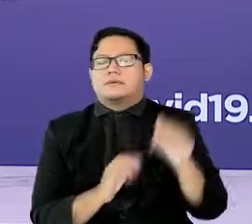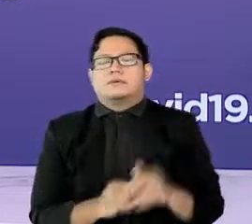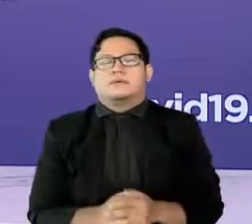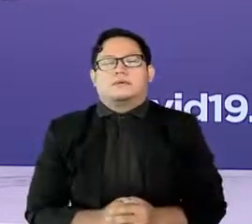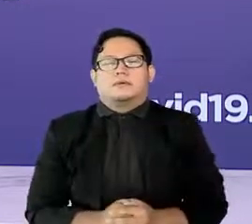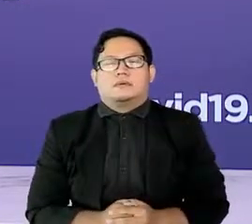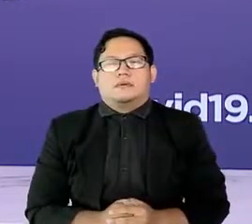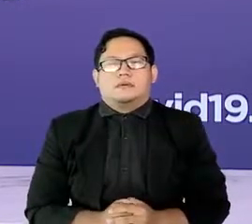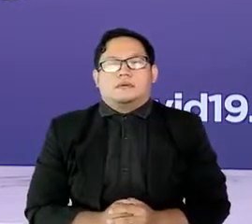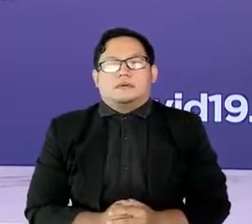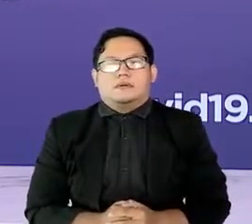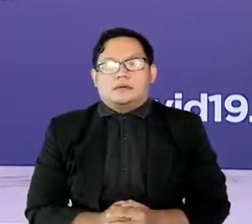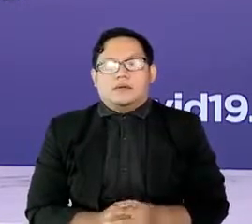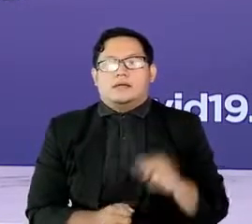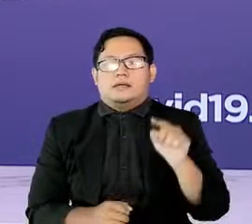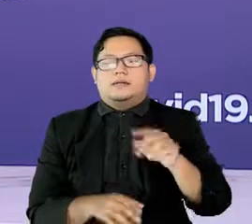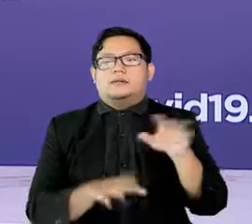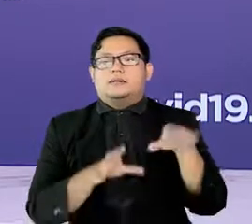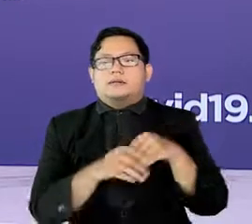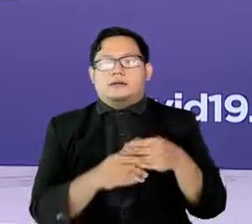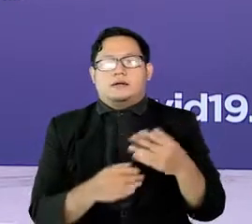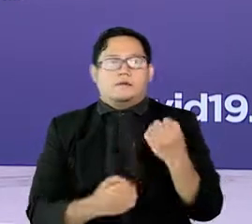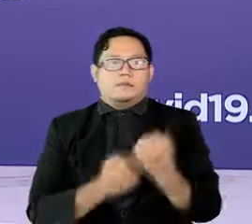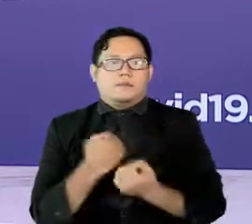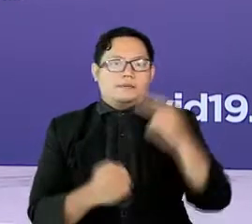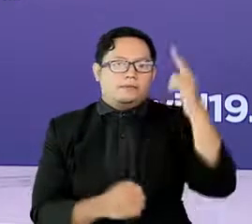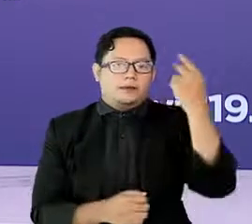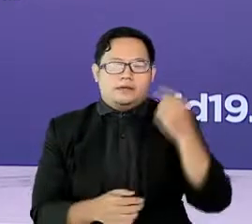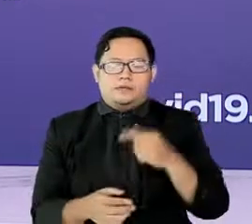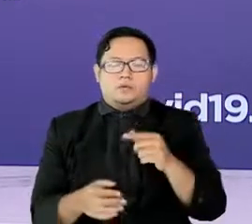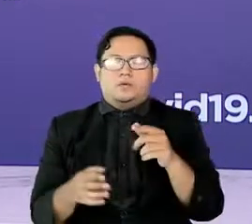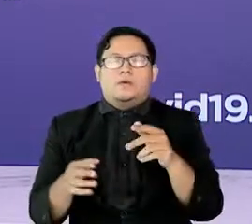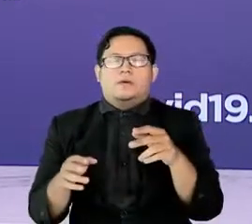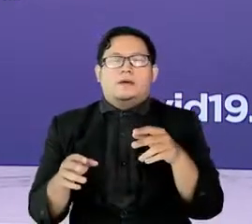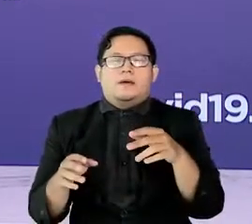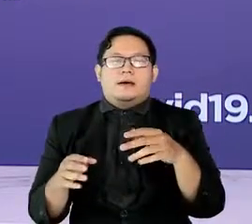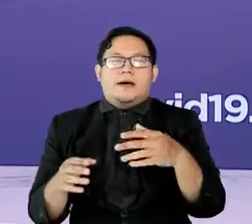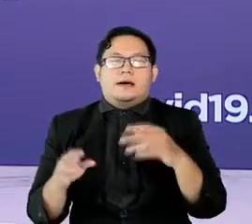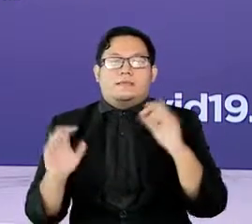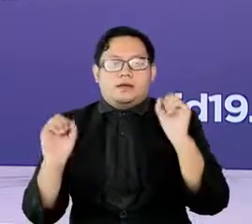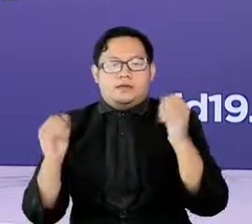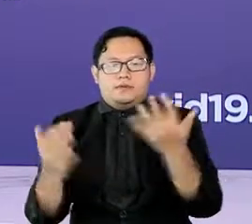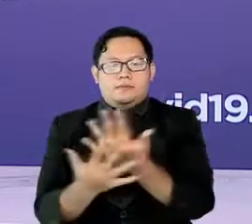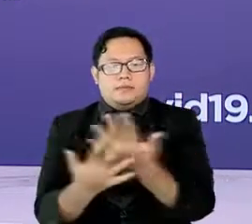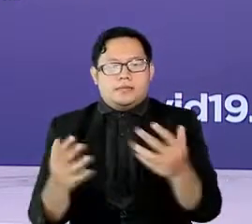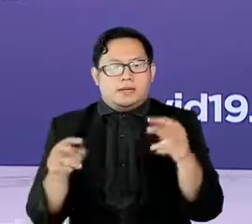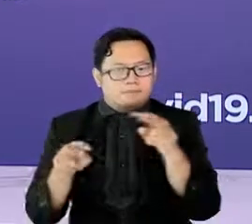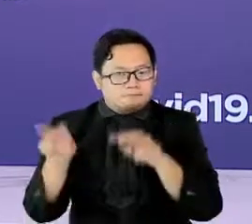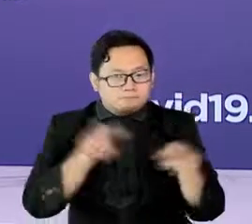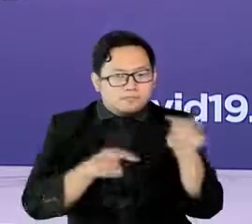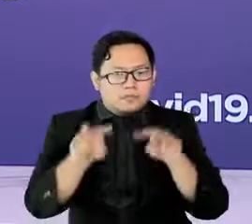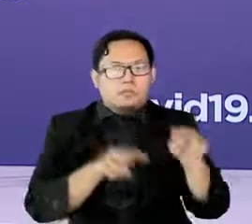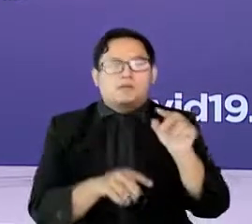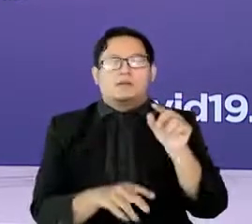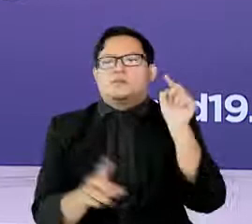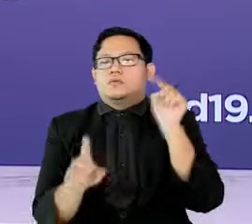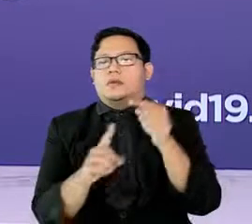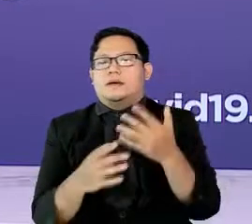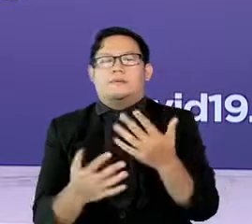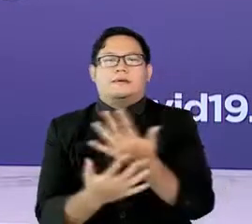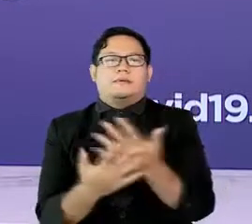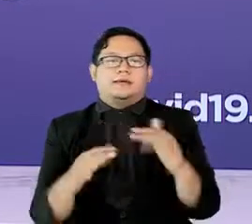pemerintah melakukan monitoring di tiap sektor kehidupan masyarakat semata-mata untuk keselamatan dan kesehatan masyarakat.